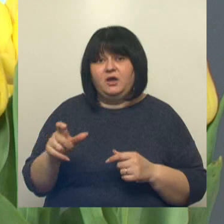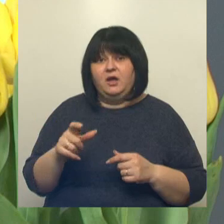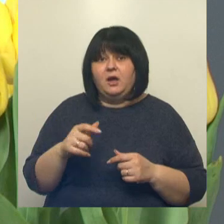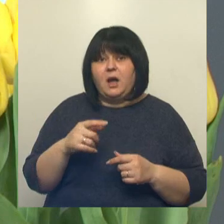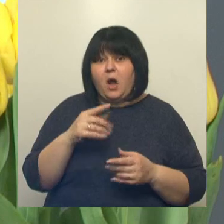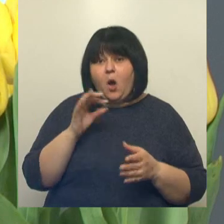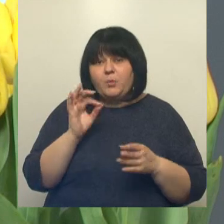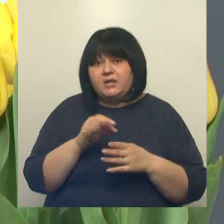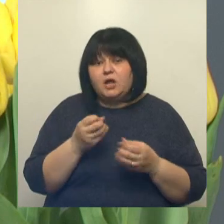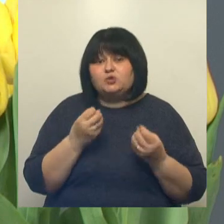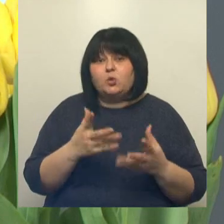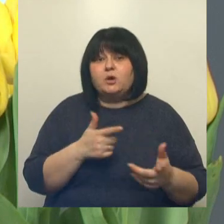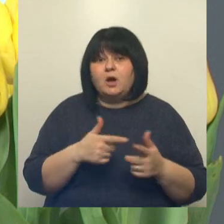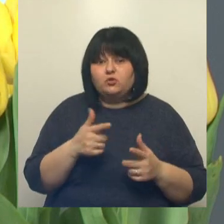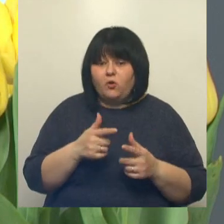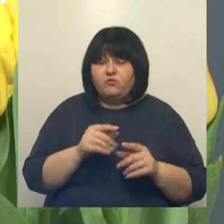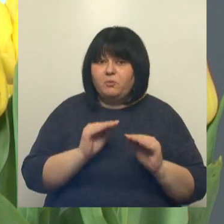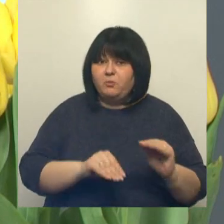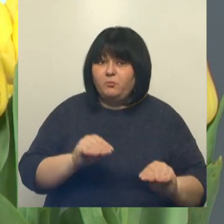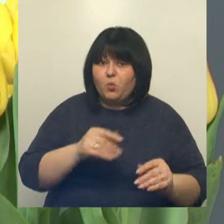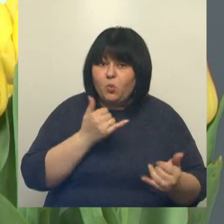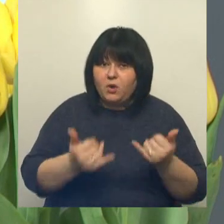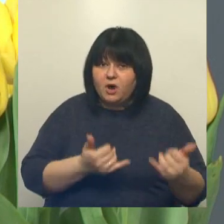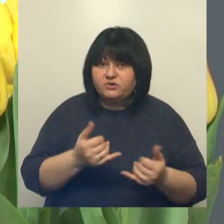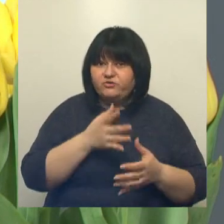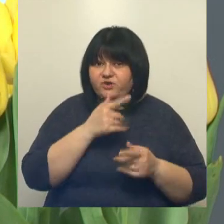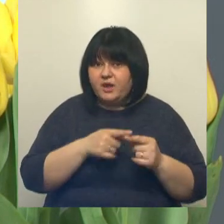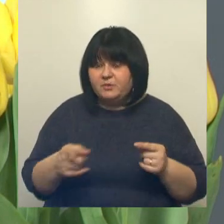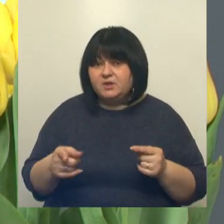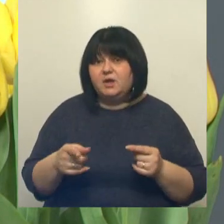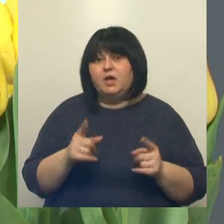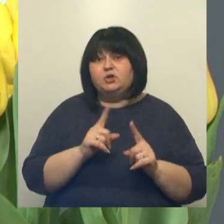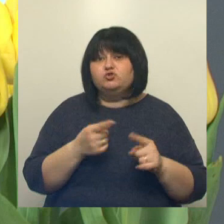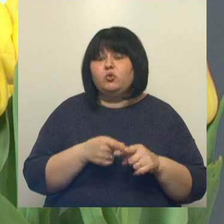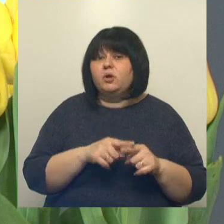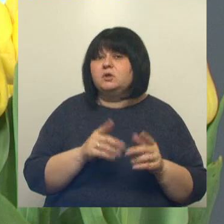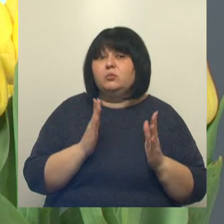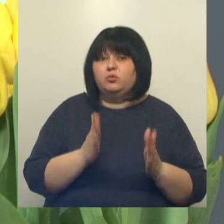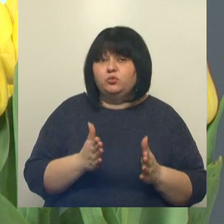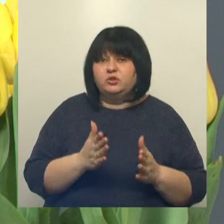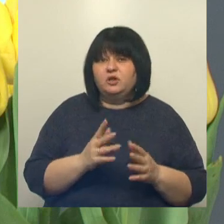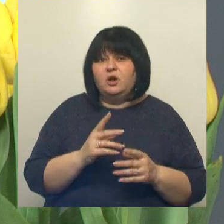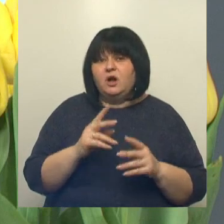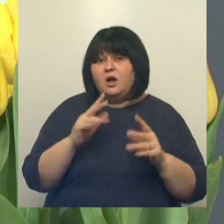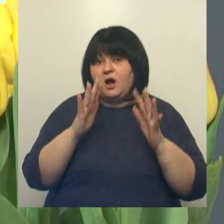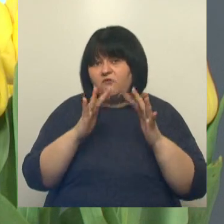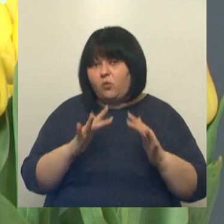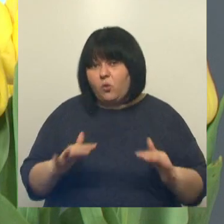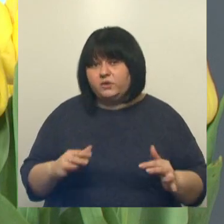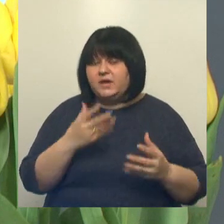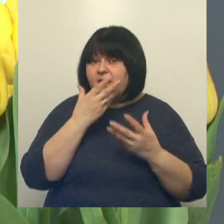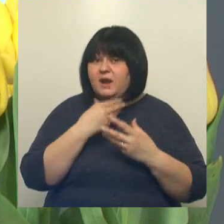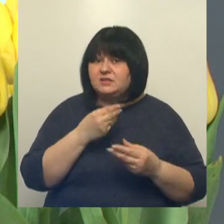готовы посвящать времени своим питомцам зеленым, вот и определить, что это могут быть. Хвойные кустарники, красиво